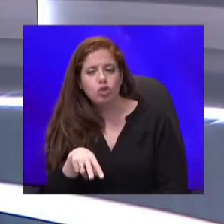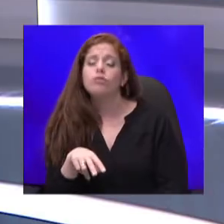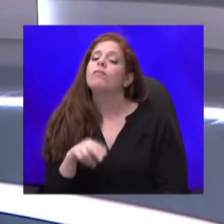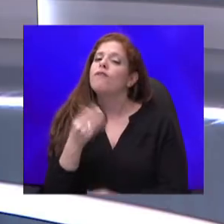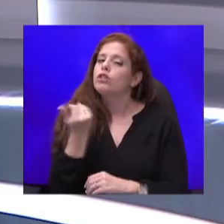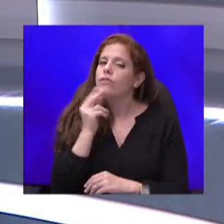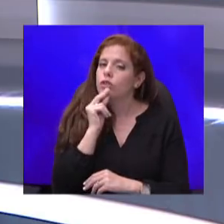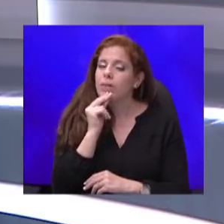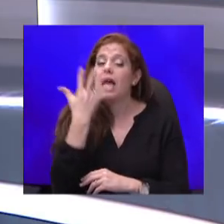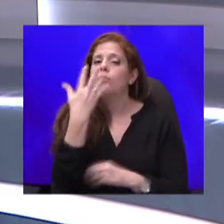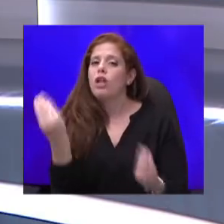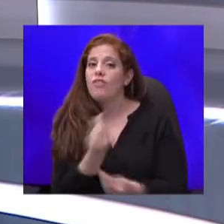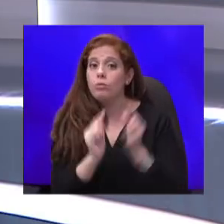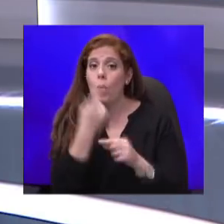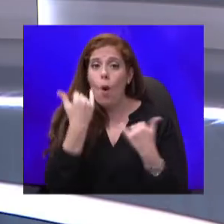שקרו היום,